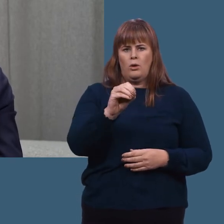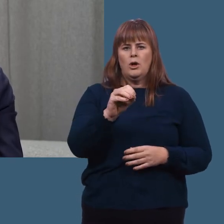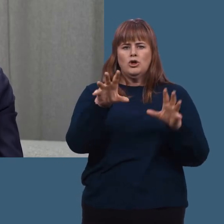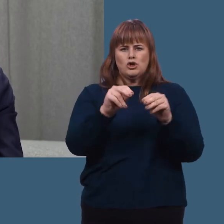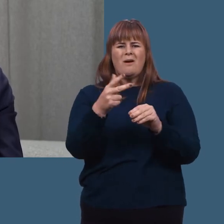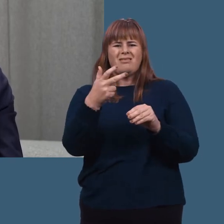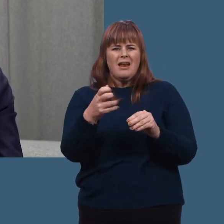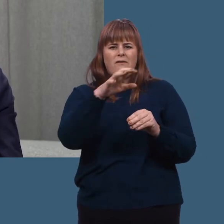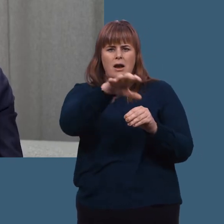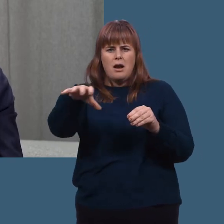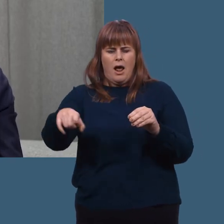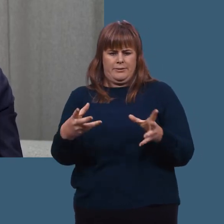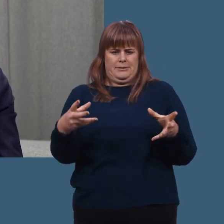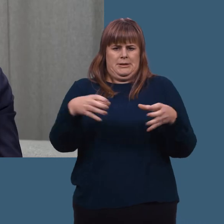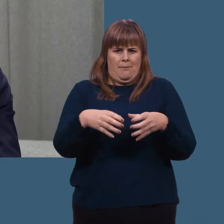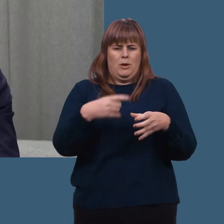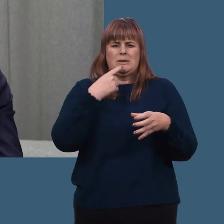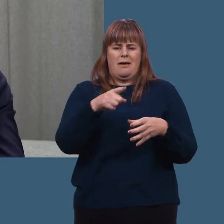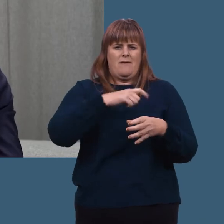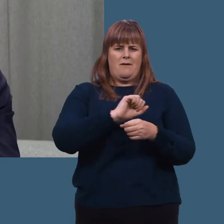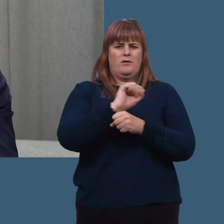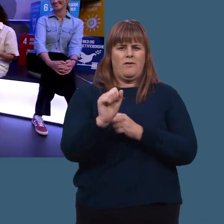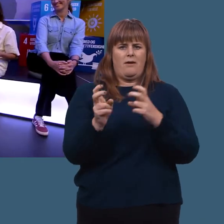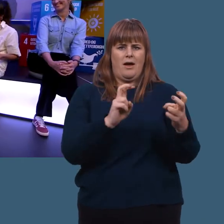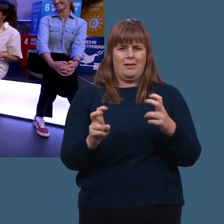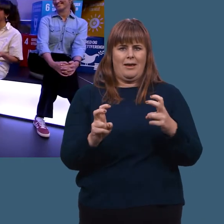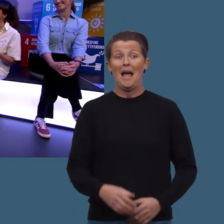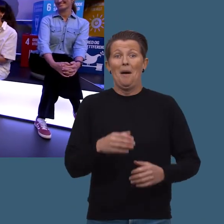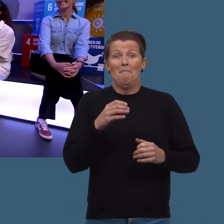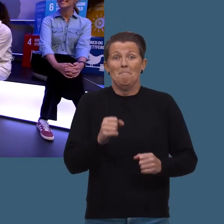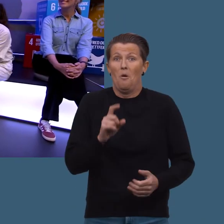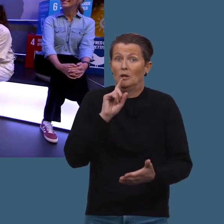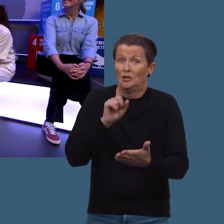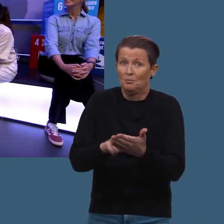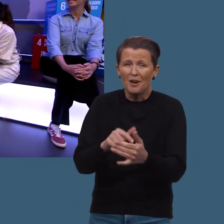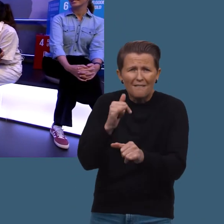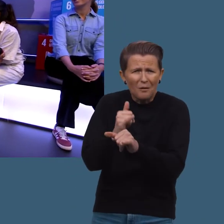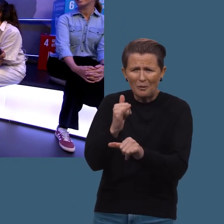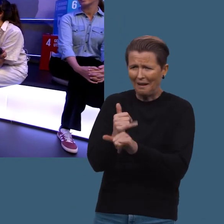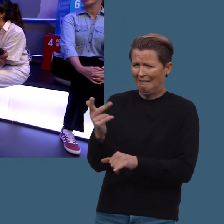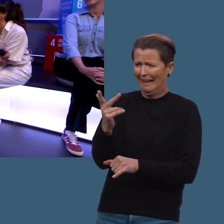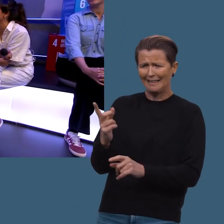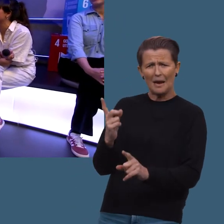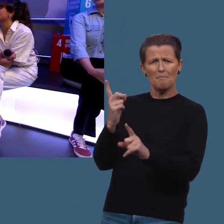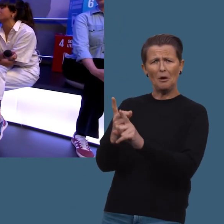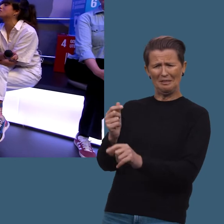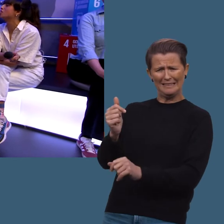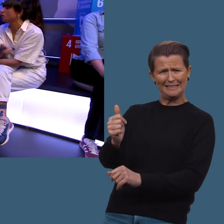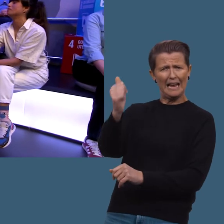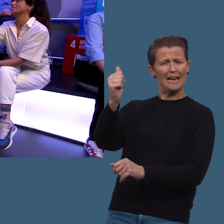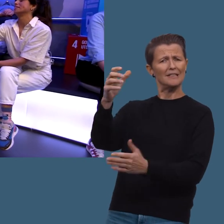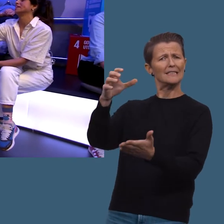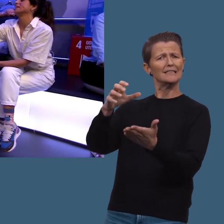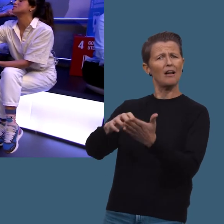andre land, 30 land, som står sammen og sier at vi skal forsvare hverandre. Nå må jeg bare spørre, hvordan var det å møte